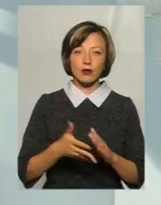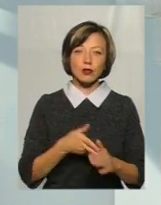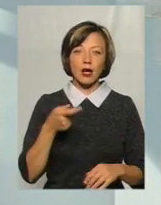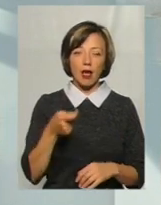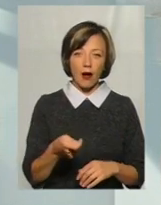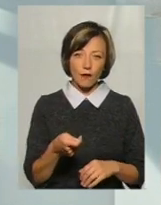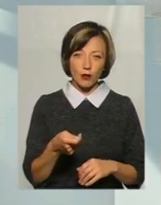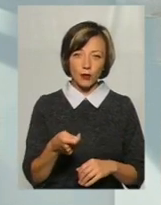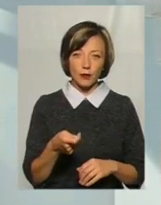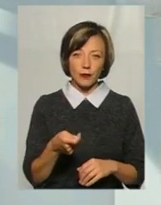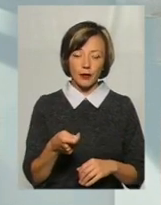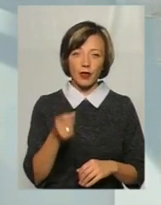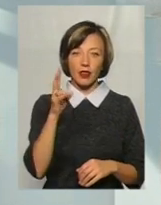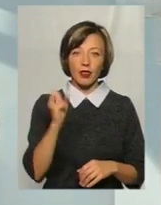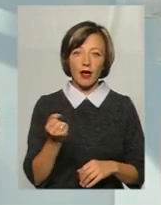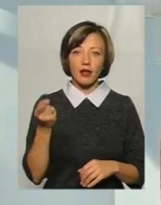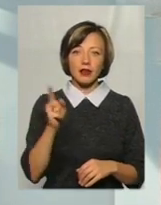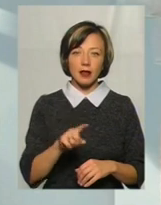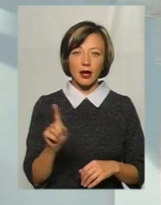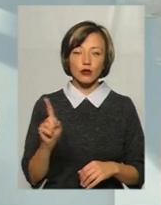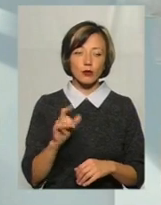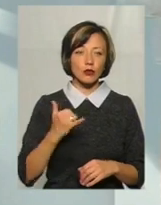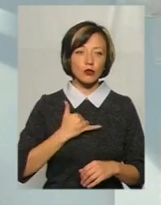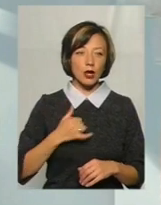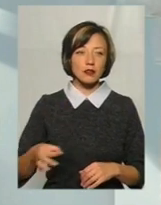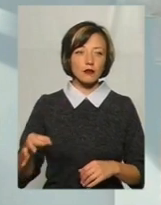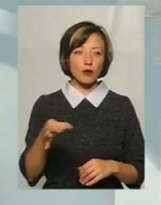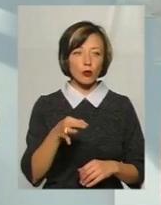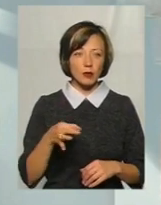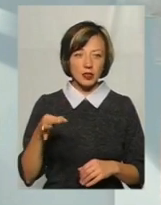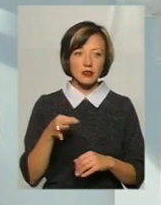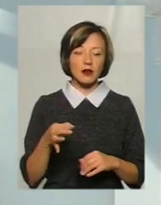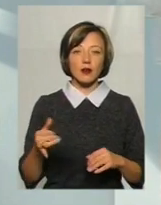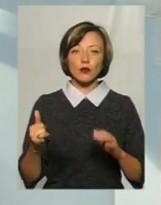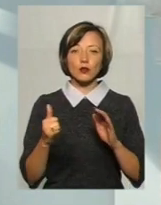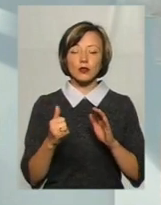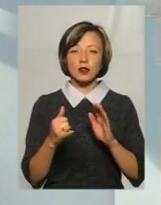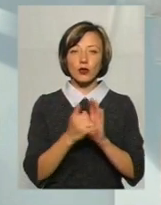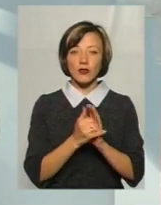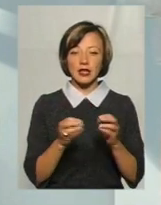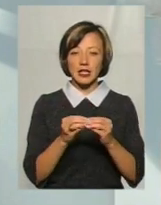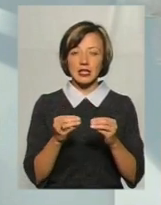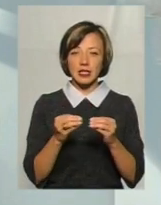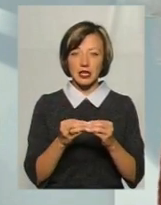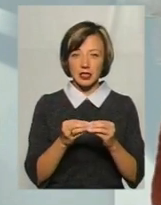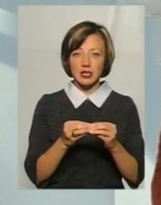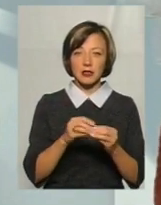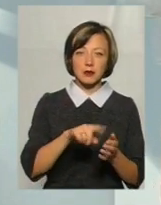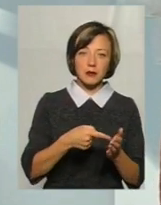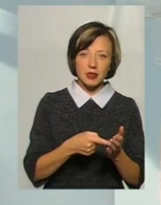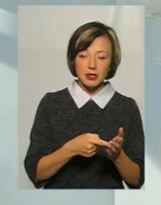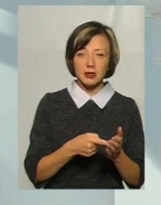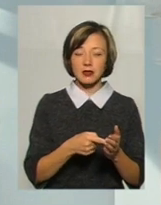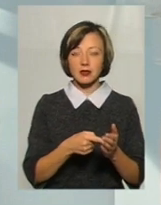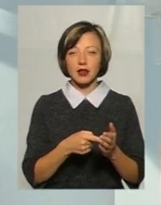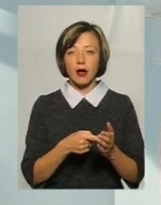на те, щоб в нас в області встановити в 10 населених пунктах по дві кабінки